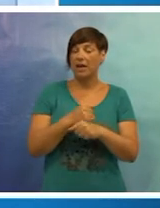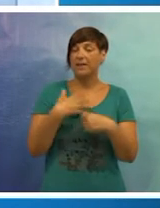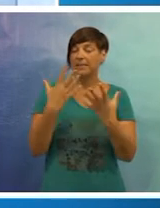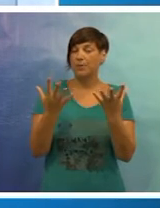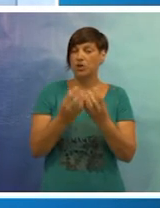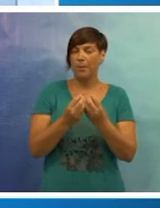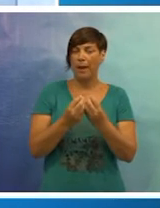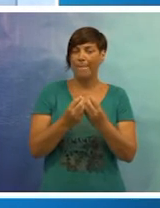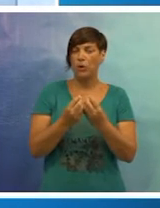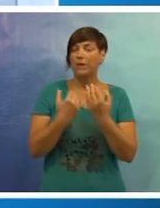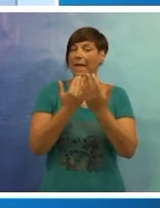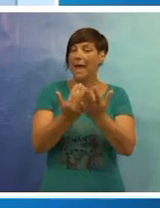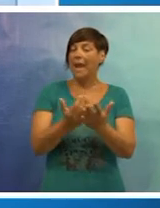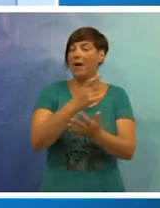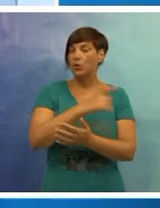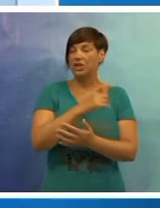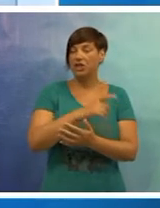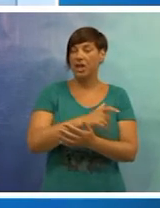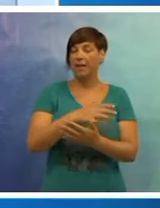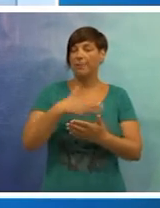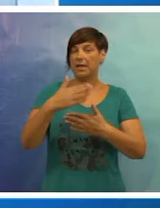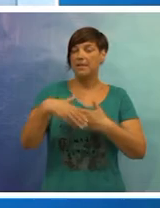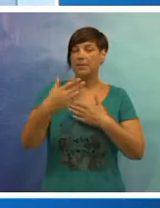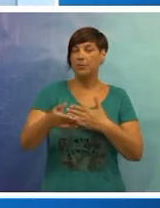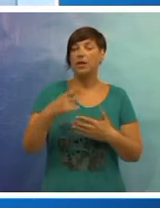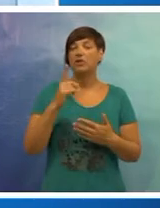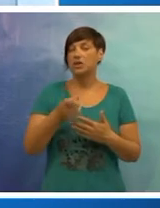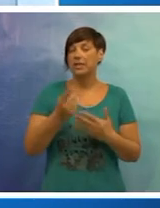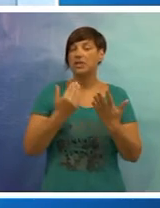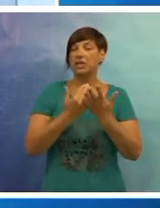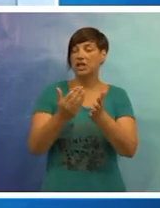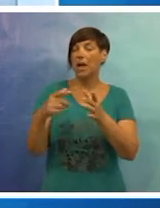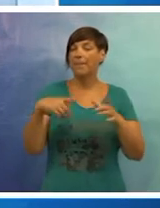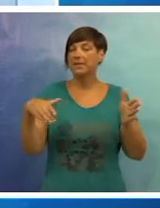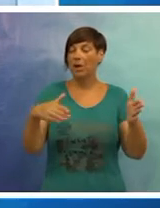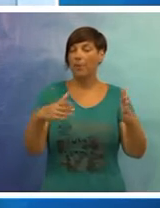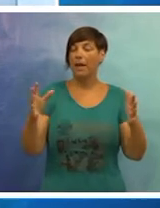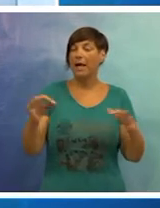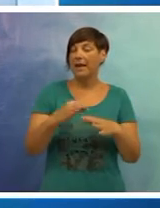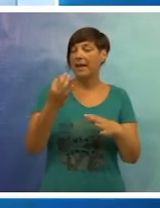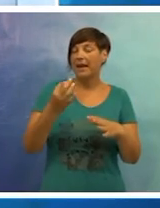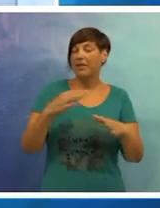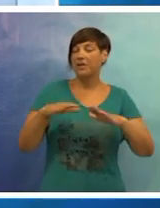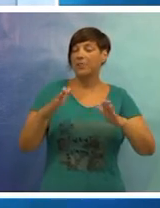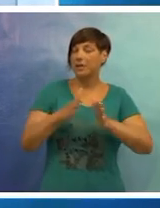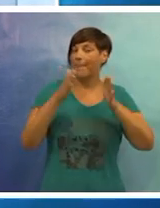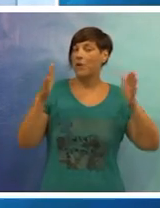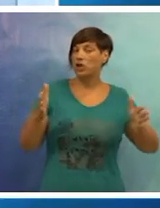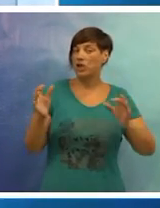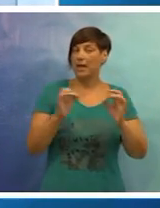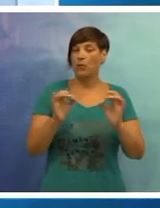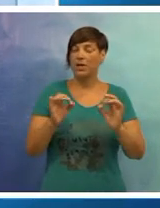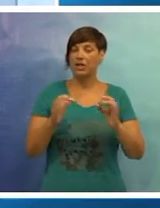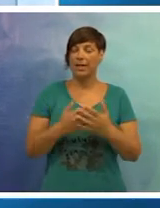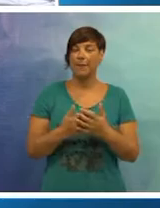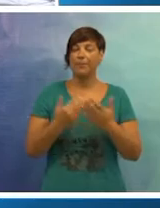prije počne raditi, se počne puniti na utičarima, a slijedom toga to će znači da će Lapatska obala na radost građana Lapatske obvele biti